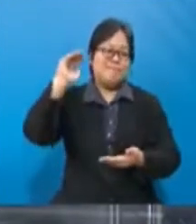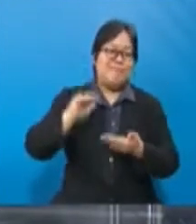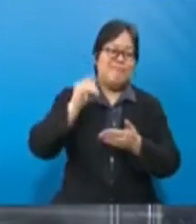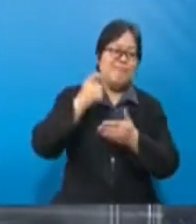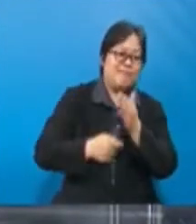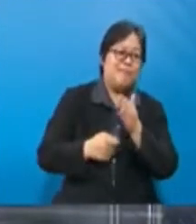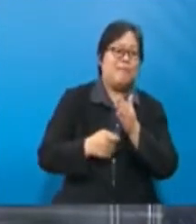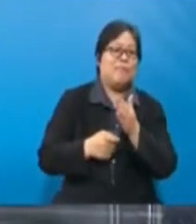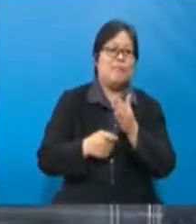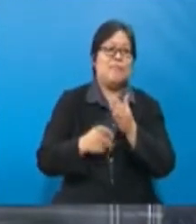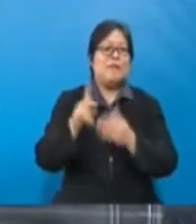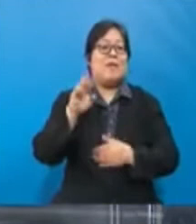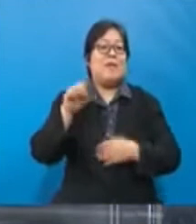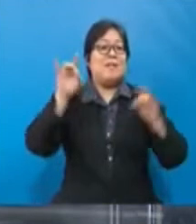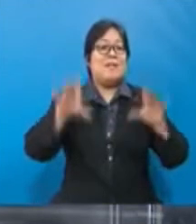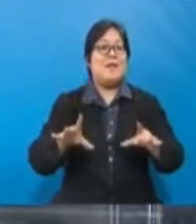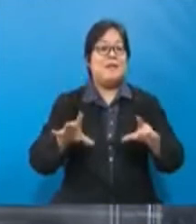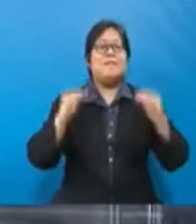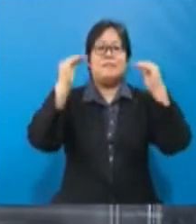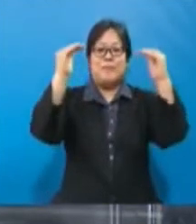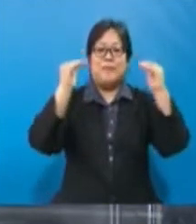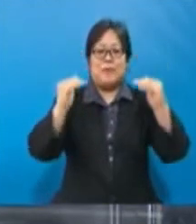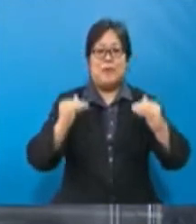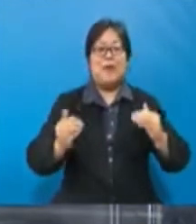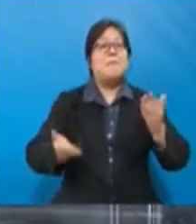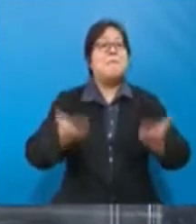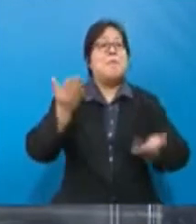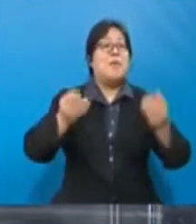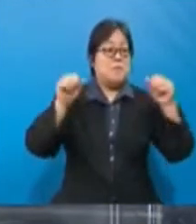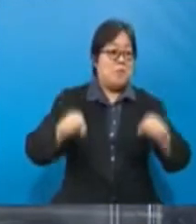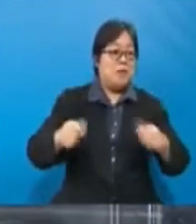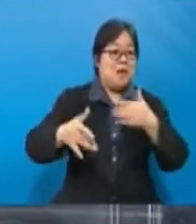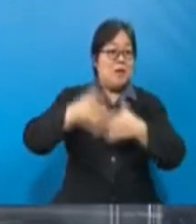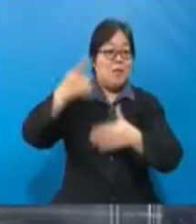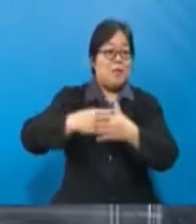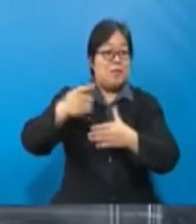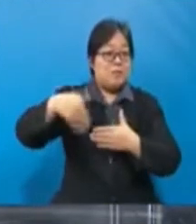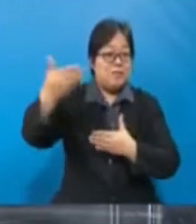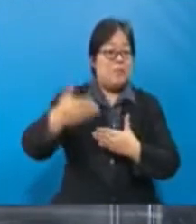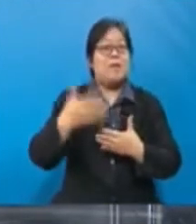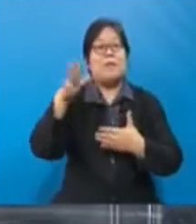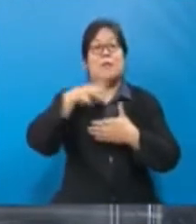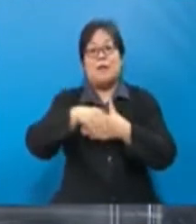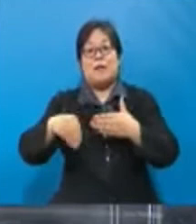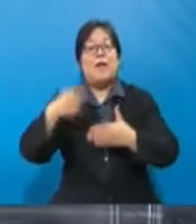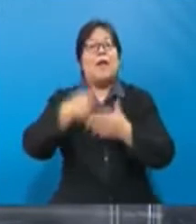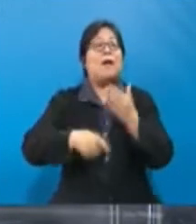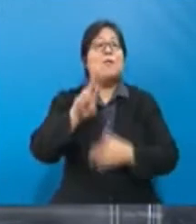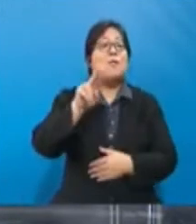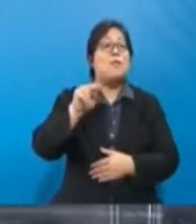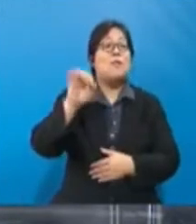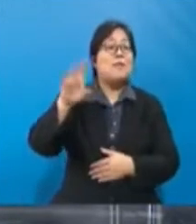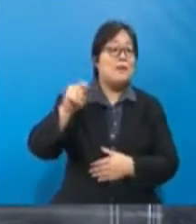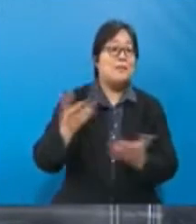turunkan harga kit ujian kenderi tersebut secara berperingkat, mungkin pada awal bulan depan pada 15 ringgit. Ini harga